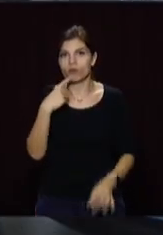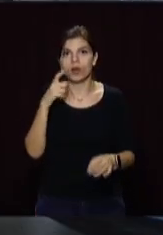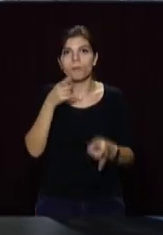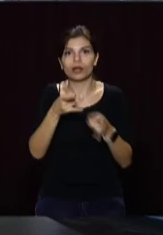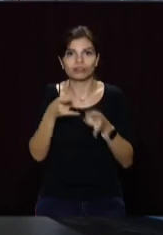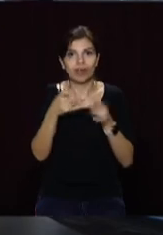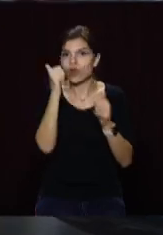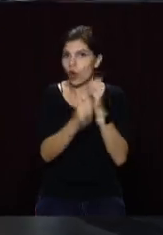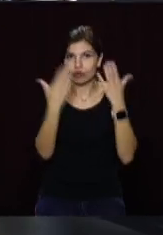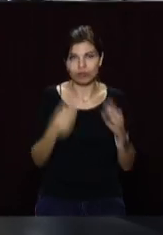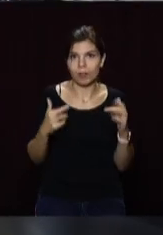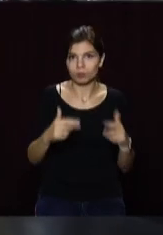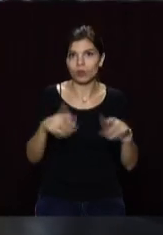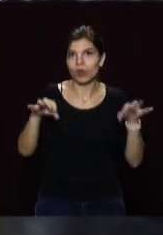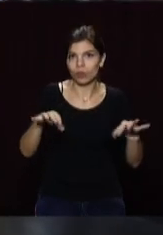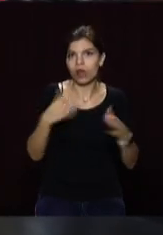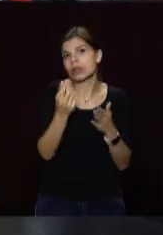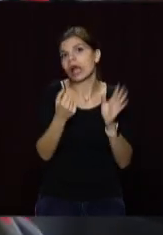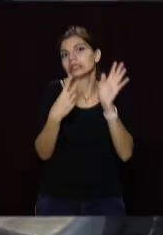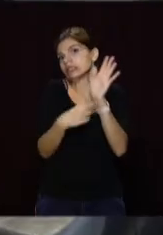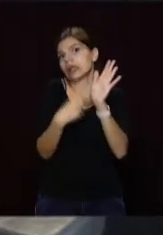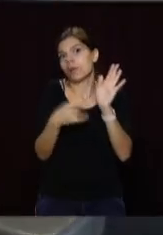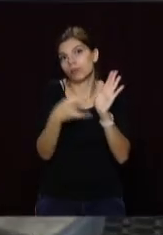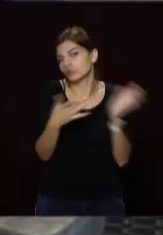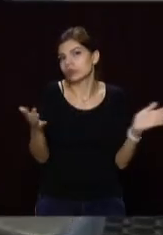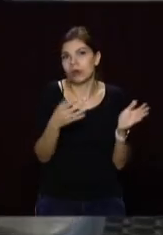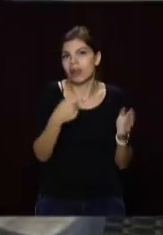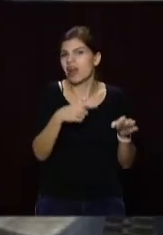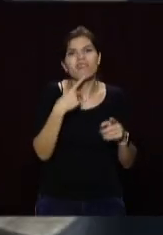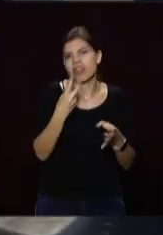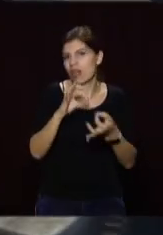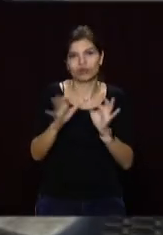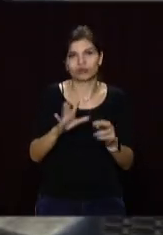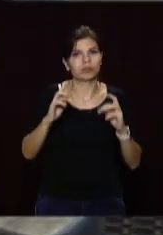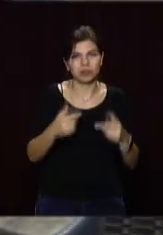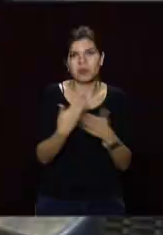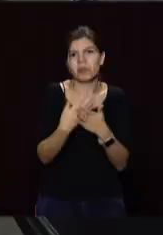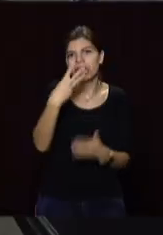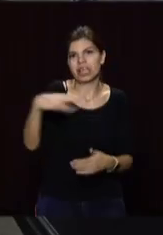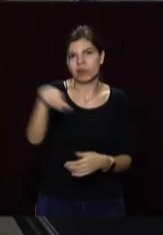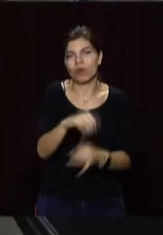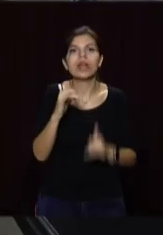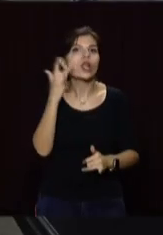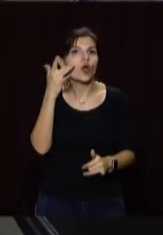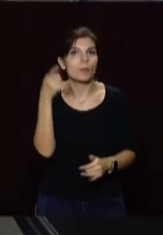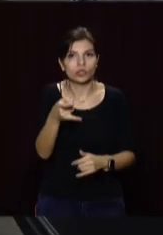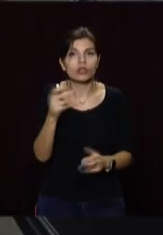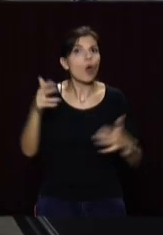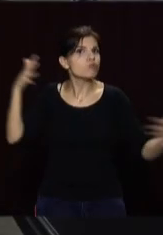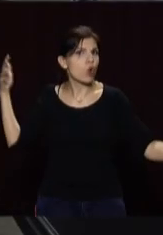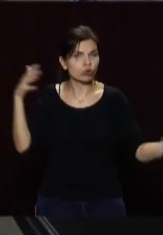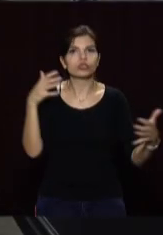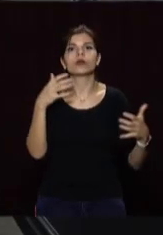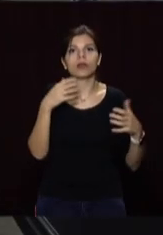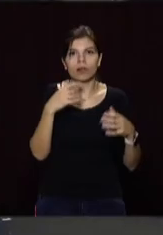Максим Лібуцький. Щодня міняють покришки десь на 70 авто. Процедура нескладна і займає півгодини для легковика. На великих